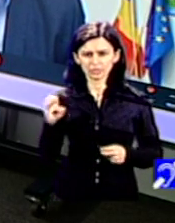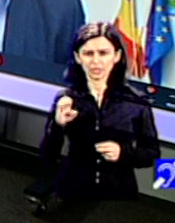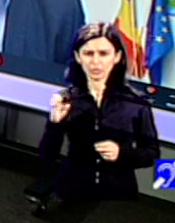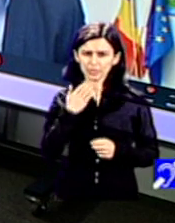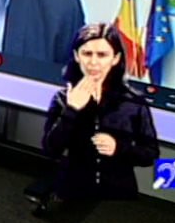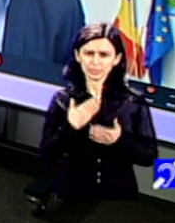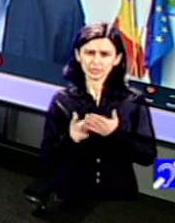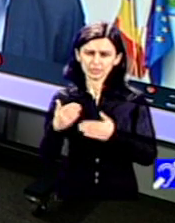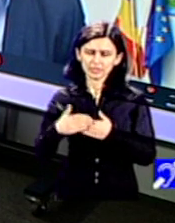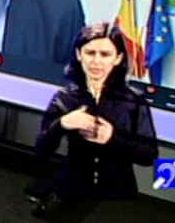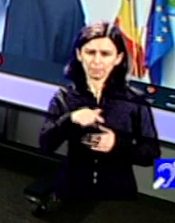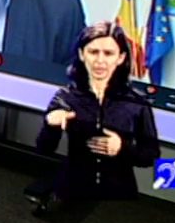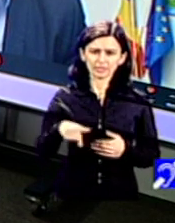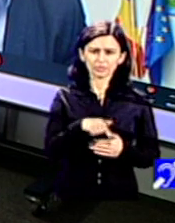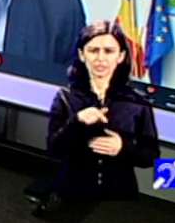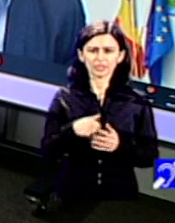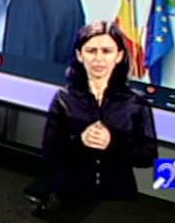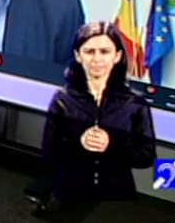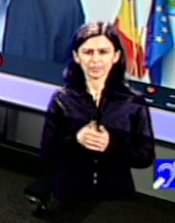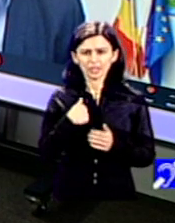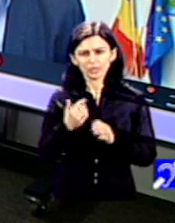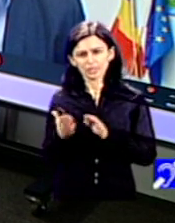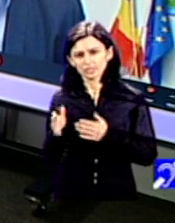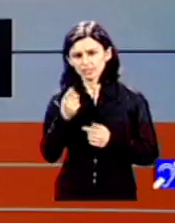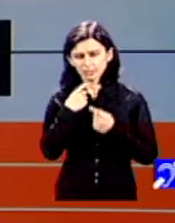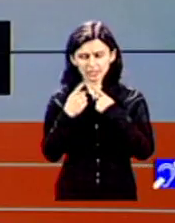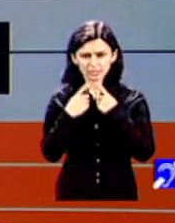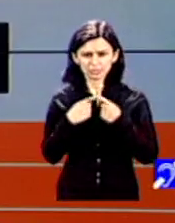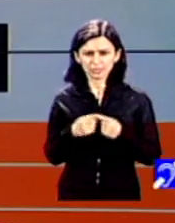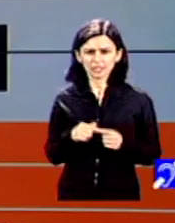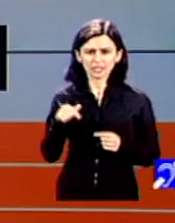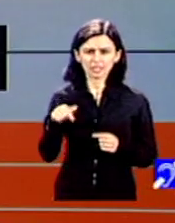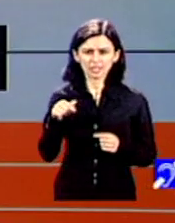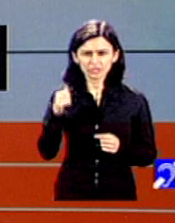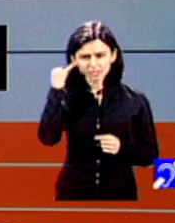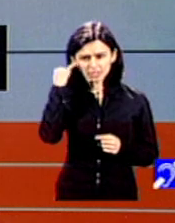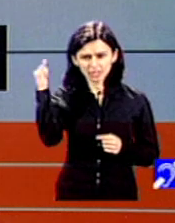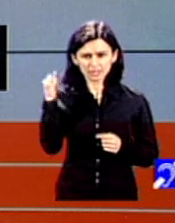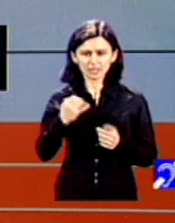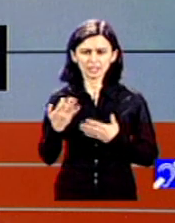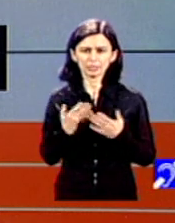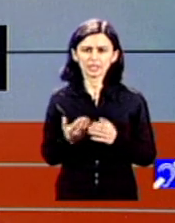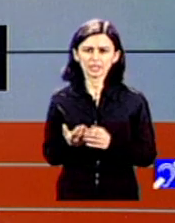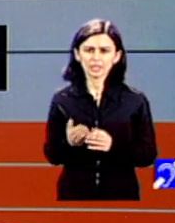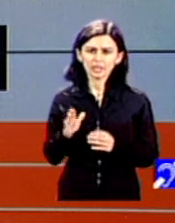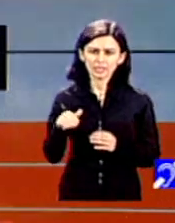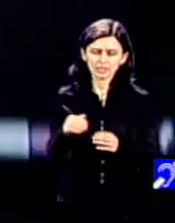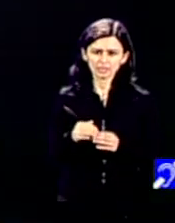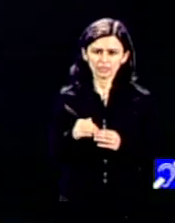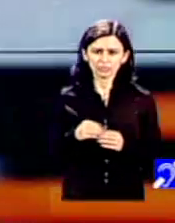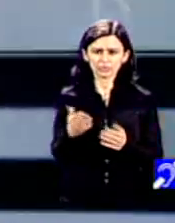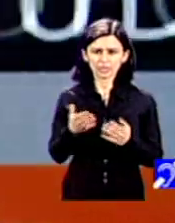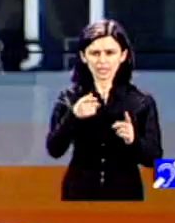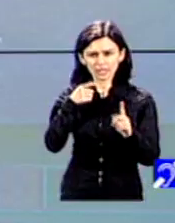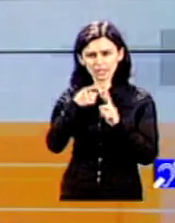alături de noi, domnule Păslaru. În același timp aș porni discuția cu dumneavoastră exact de la această inițiativă pe care ați pornit-o de curând, care